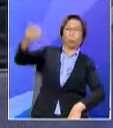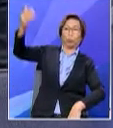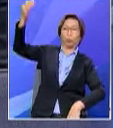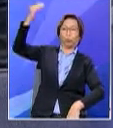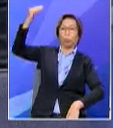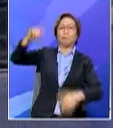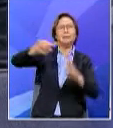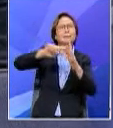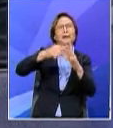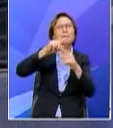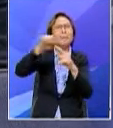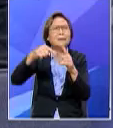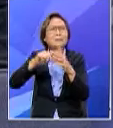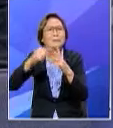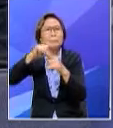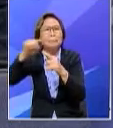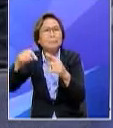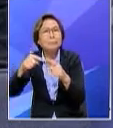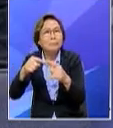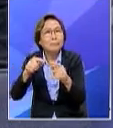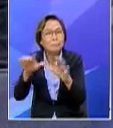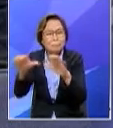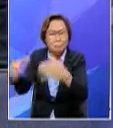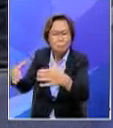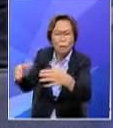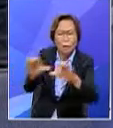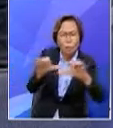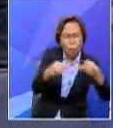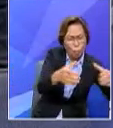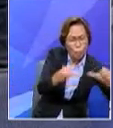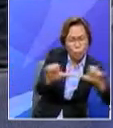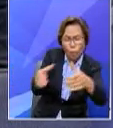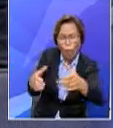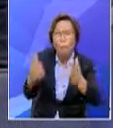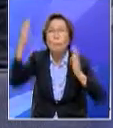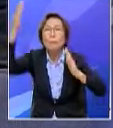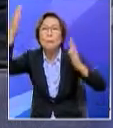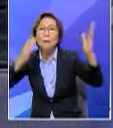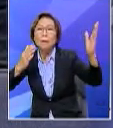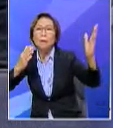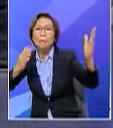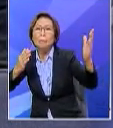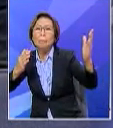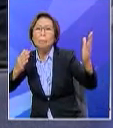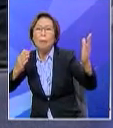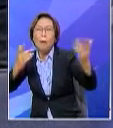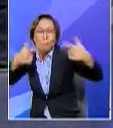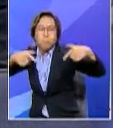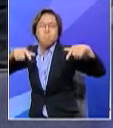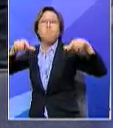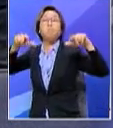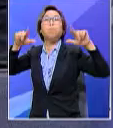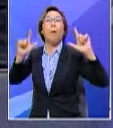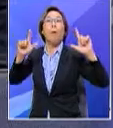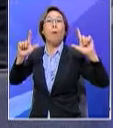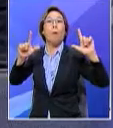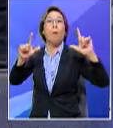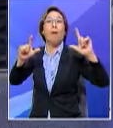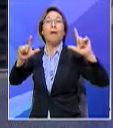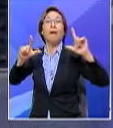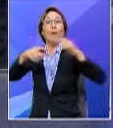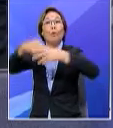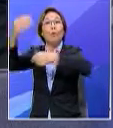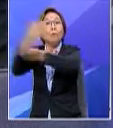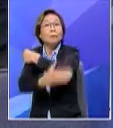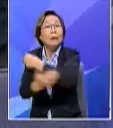sejak bila yang kumpulan-kumpulan nasyid tanah air kita ni menempa nama di luar negara ok